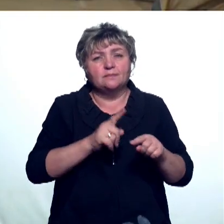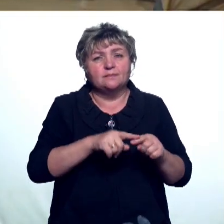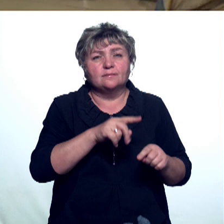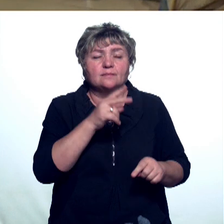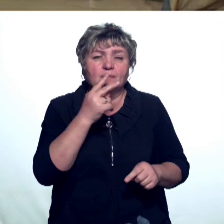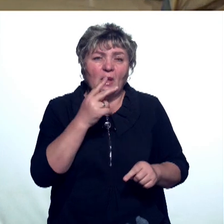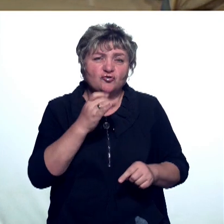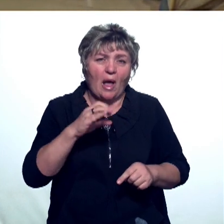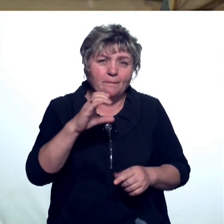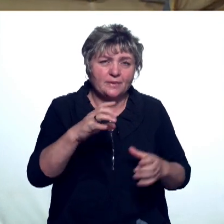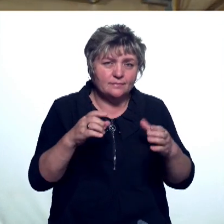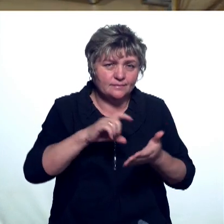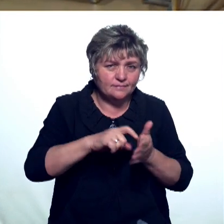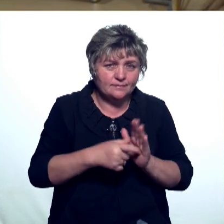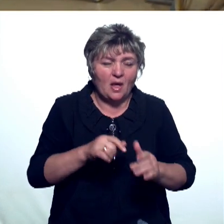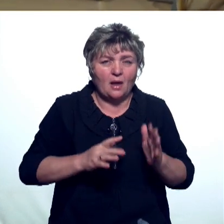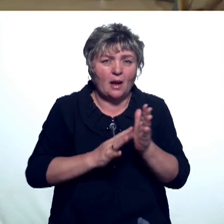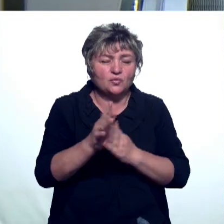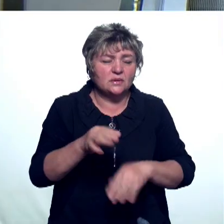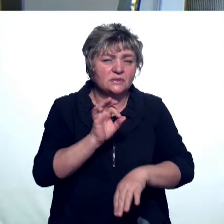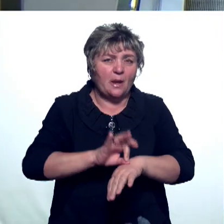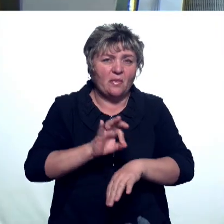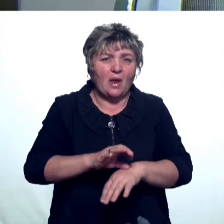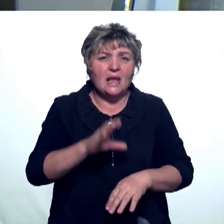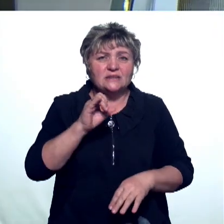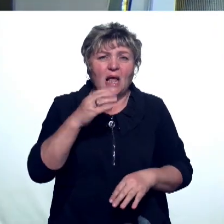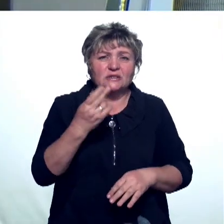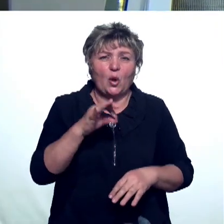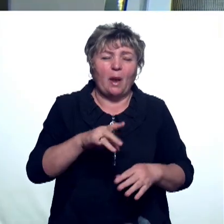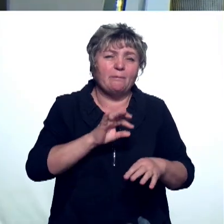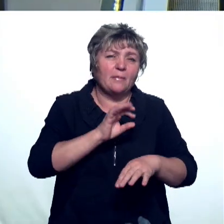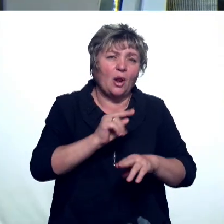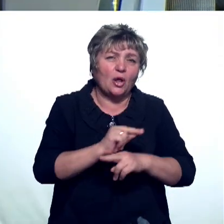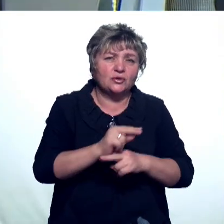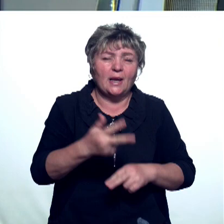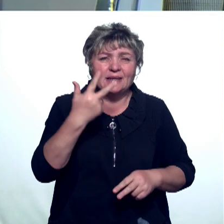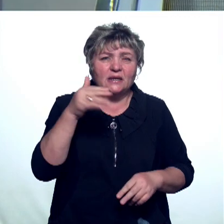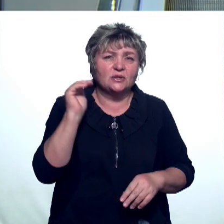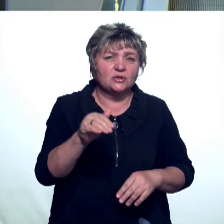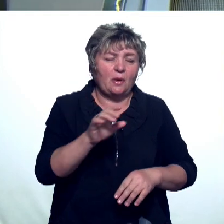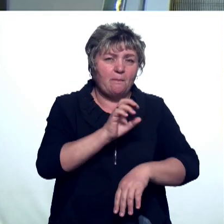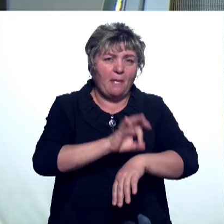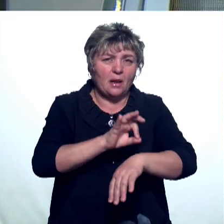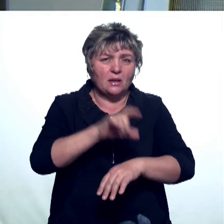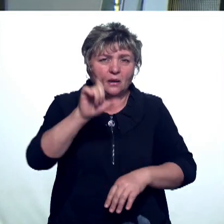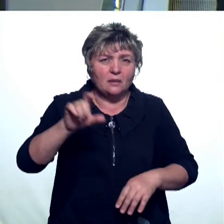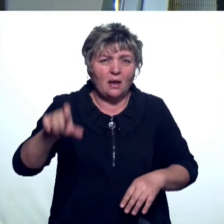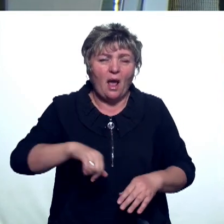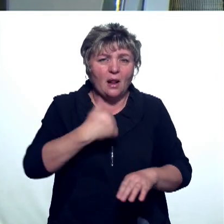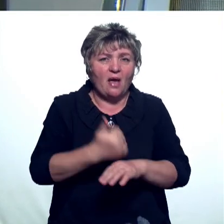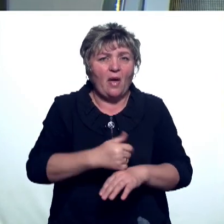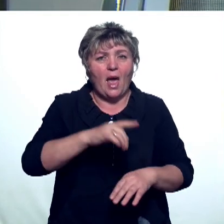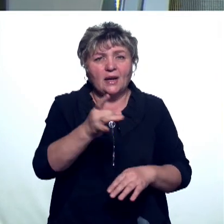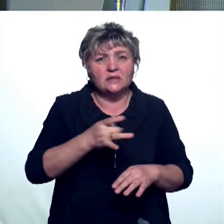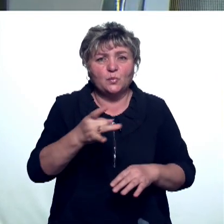оперштаба. В Удмуртии растет заболеваемость. Сейчас на стационарном лечении находится порядка трех тысяч больных. Об этом напомнил глава республики